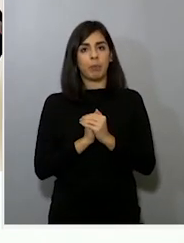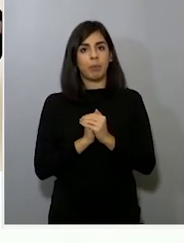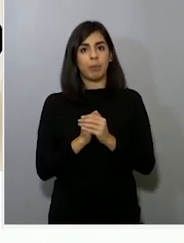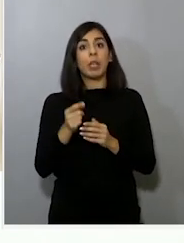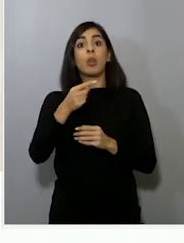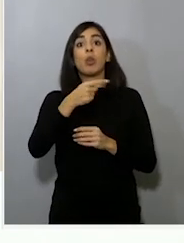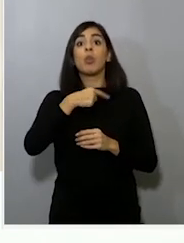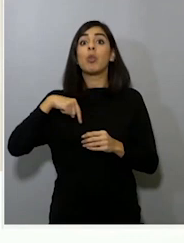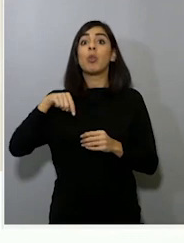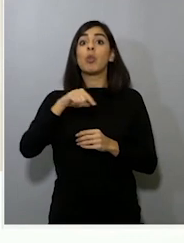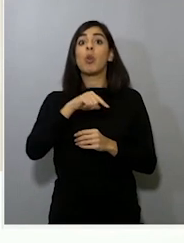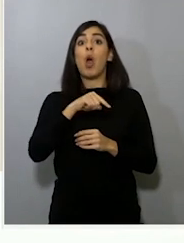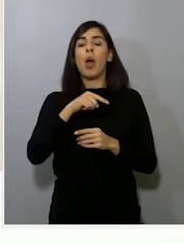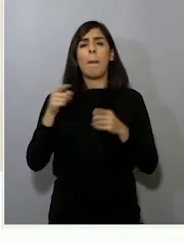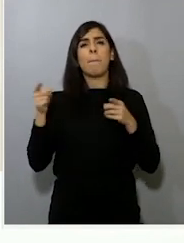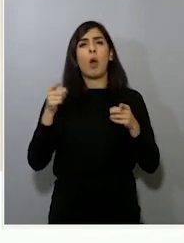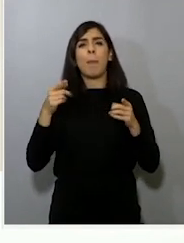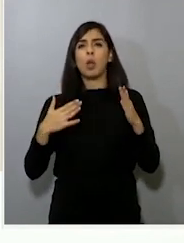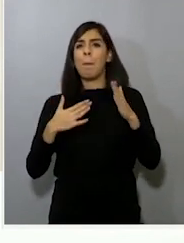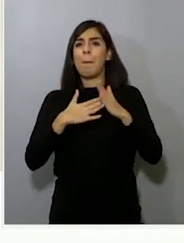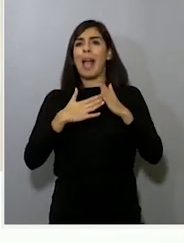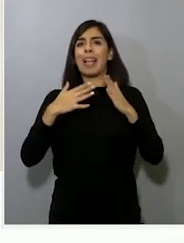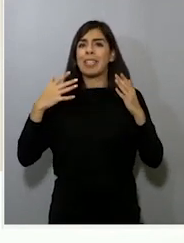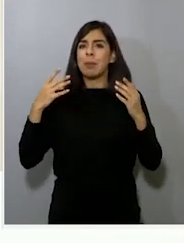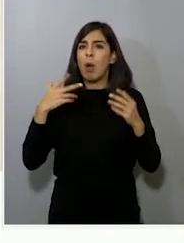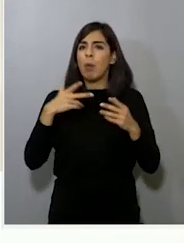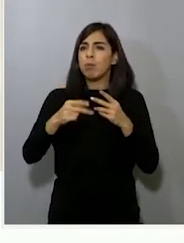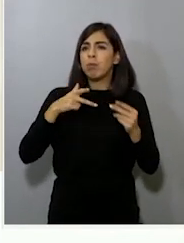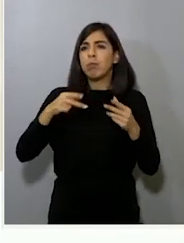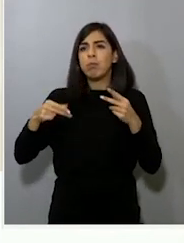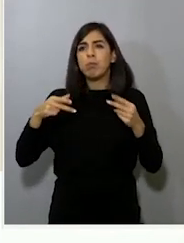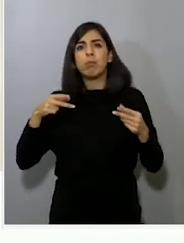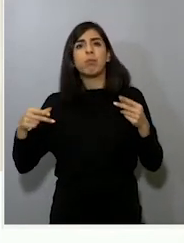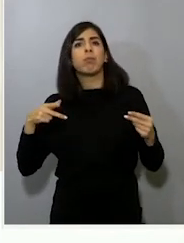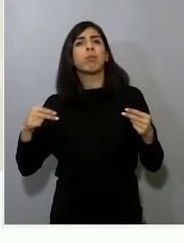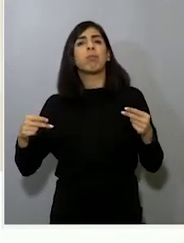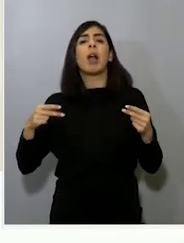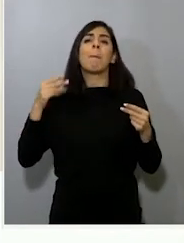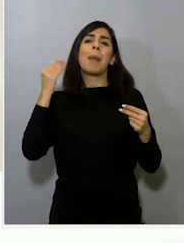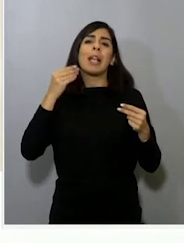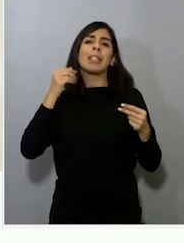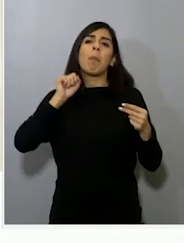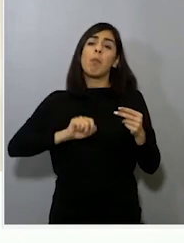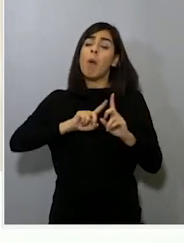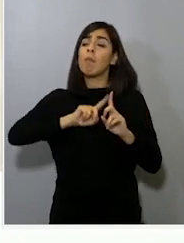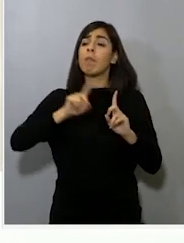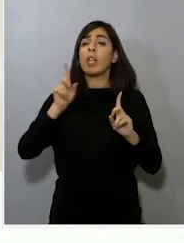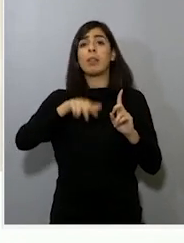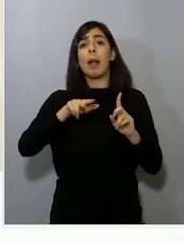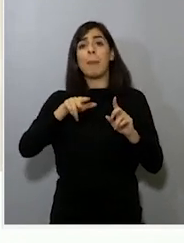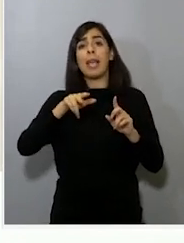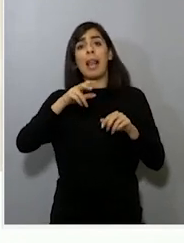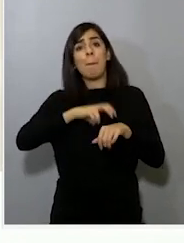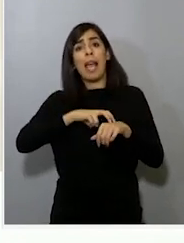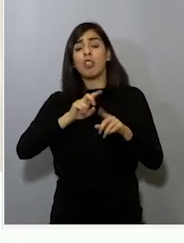picco della campagna di poter utilizzare fino a 3.000 medici e fino